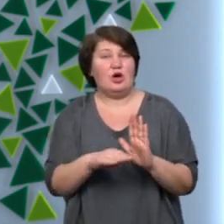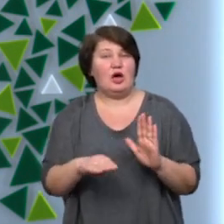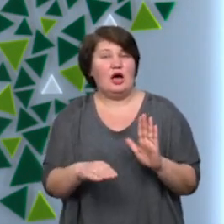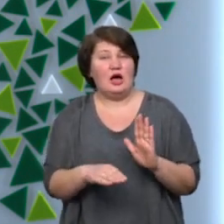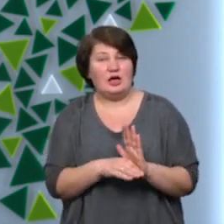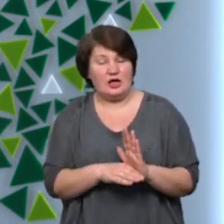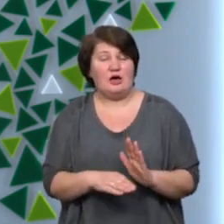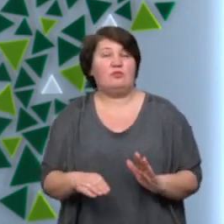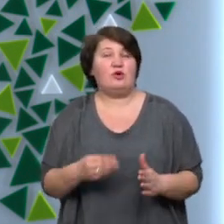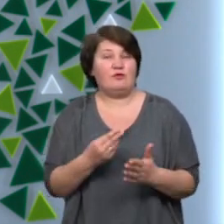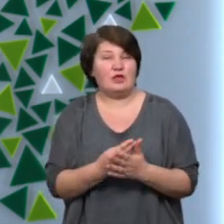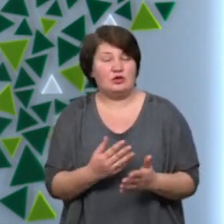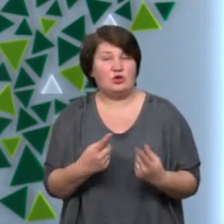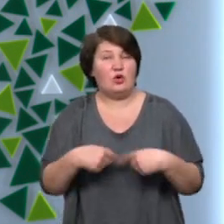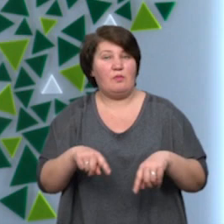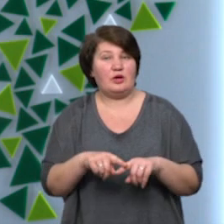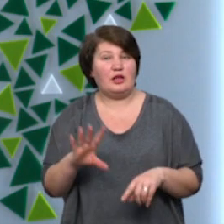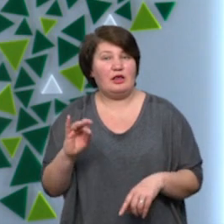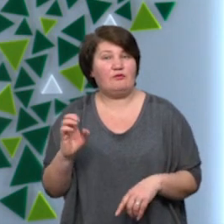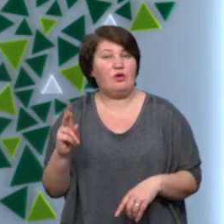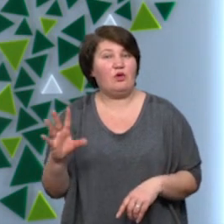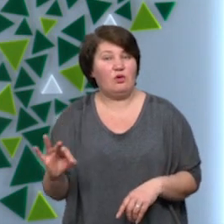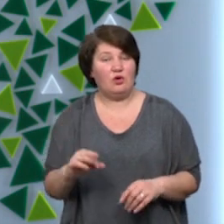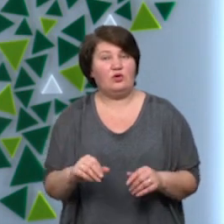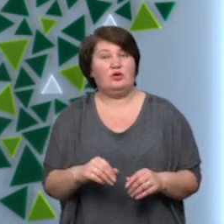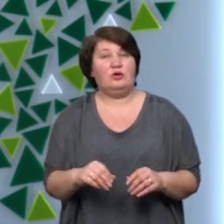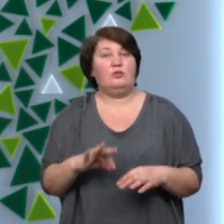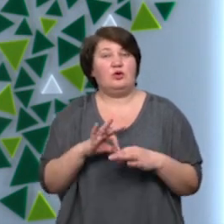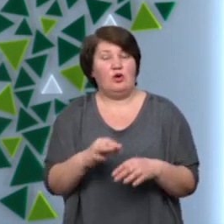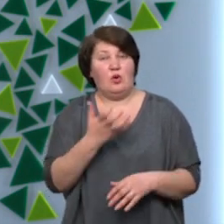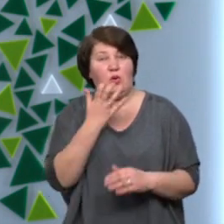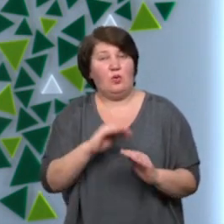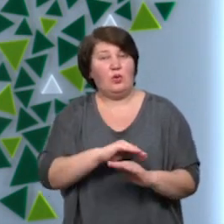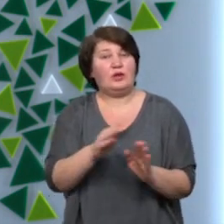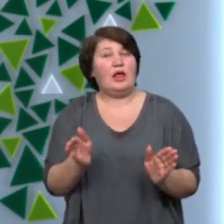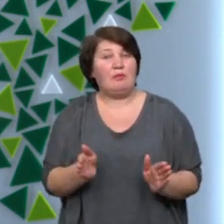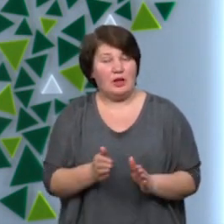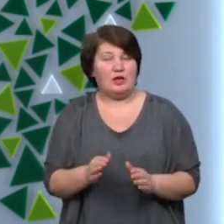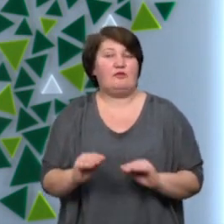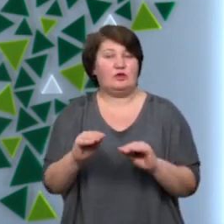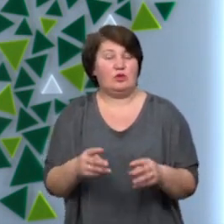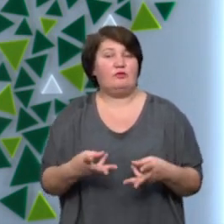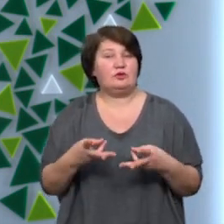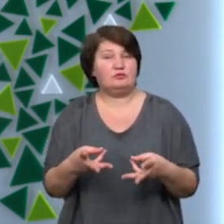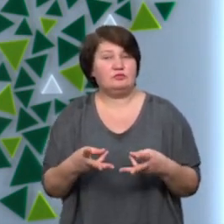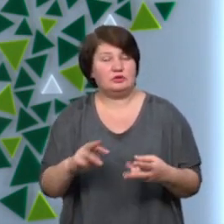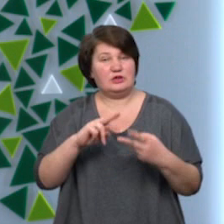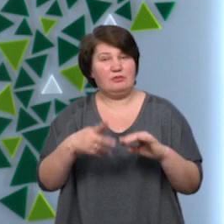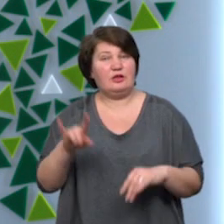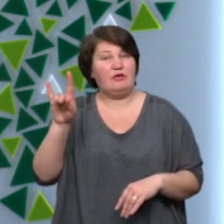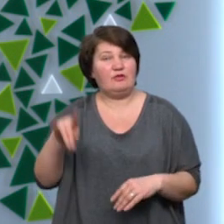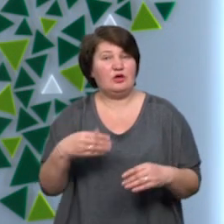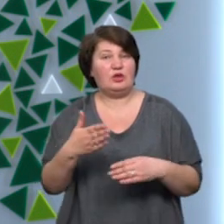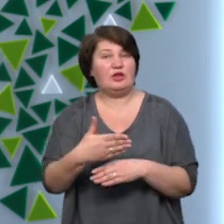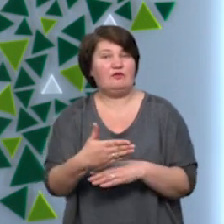-екологічної фінансової корпорації «НЕВКО». Зокрема, проводяться отеплення фасадів закладів, встановлення теплопунктів, заміна вікон та дверей та